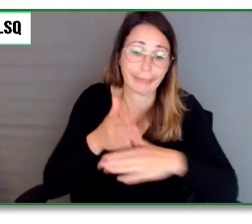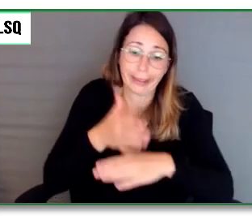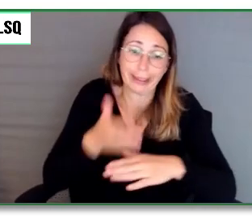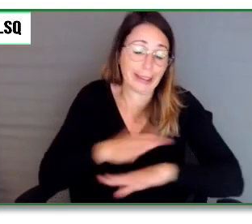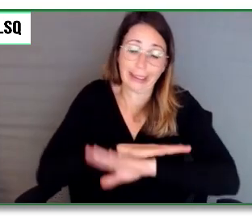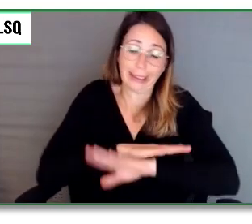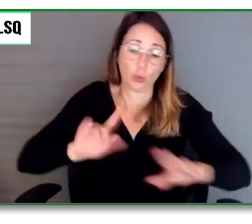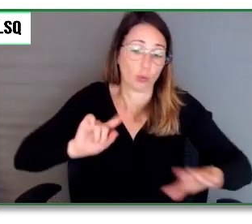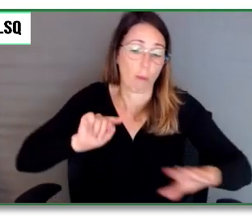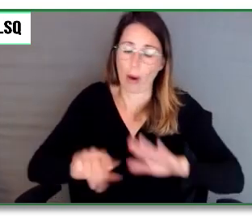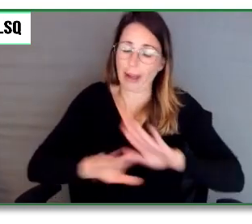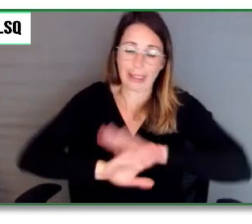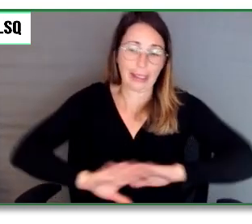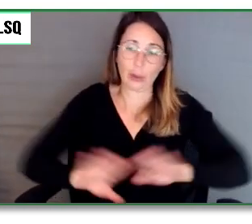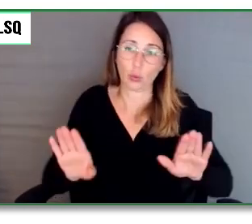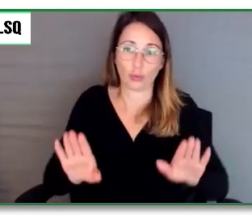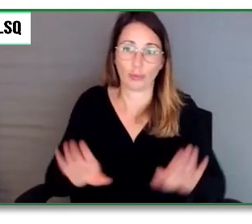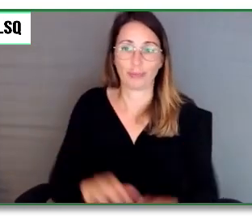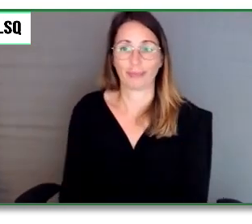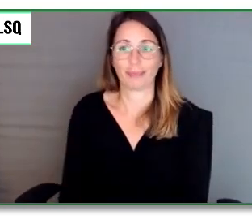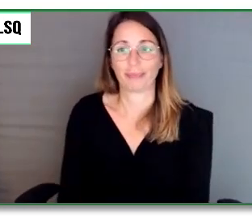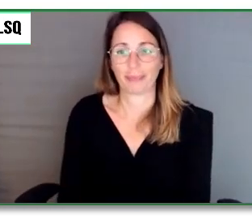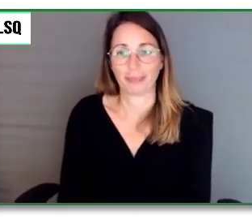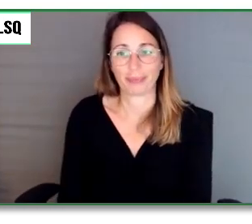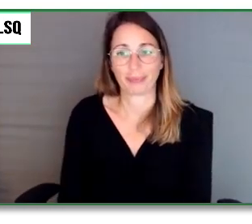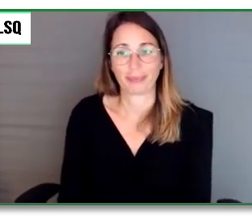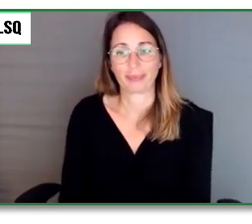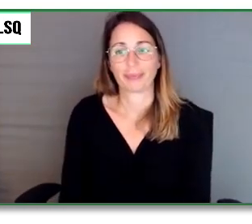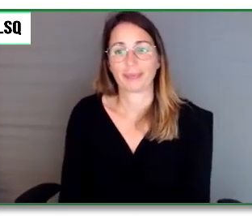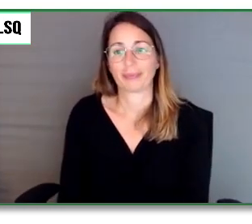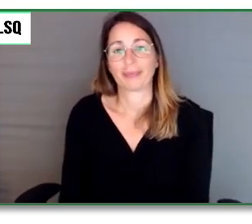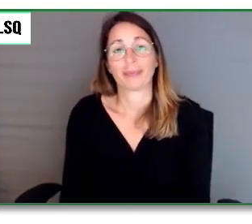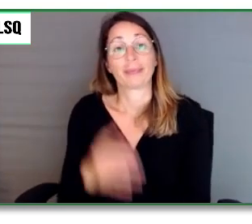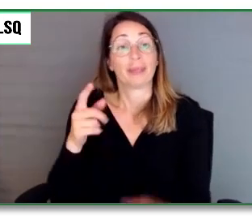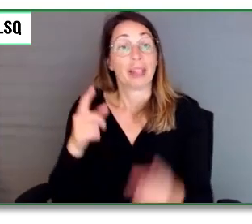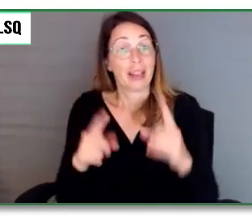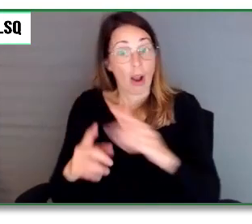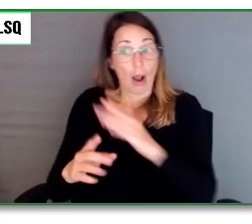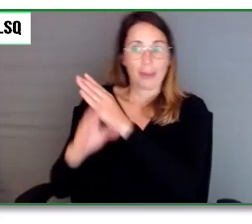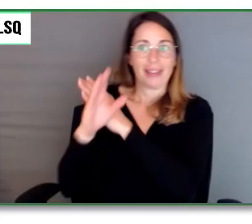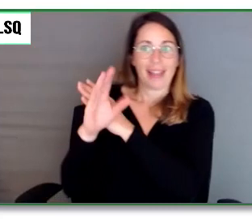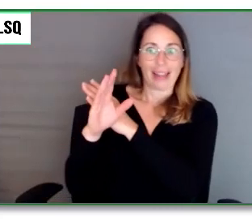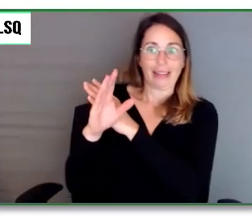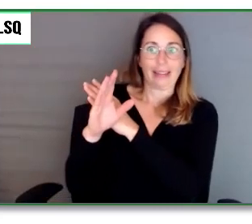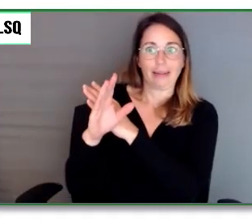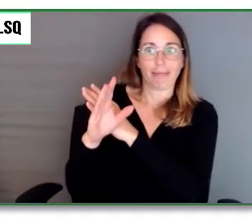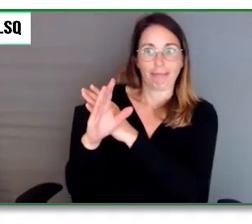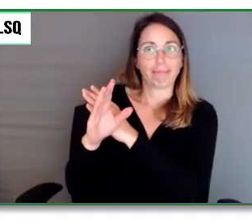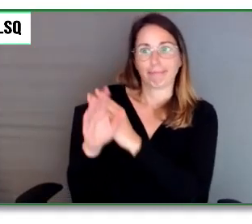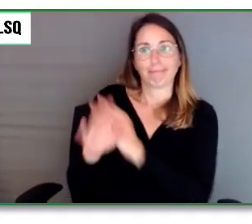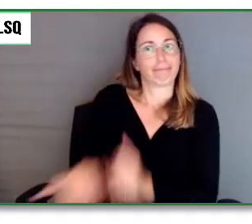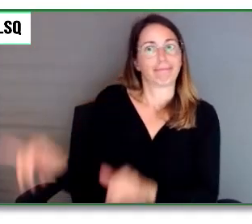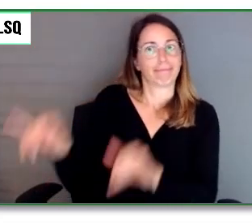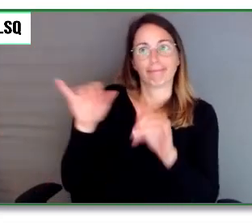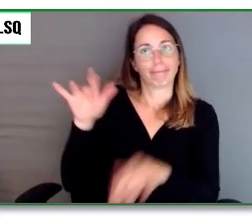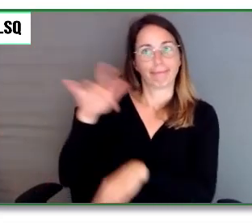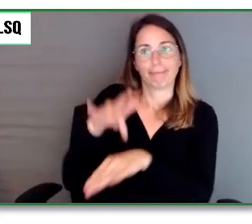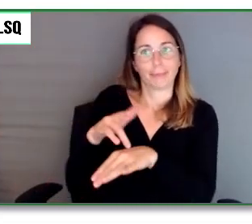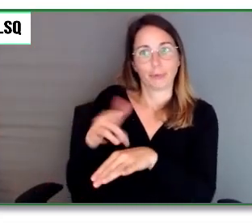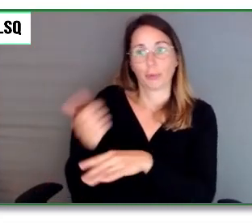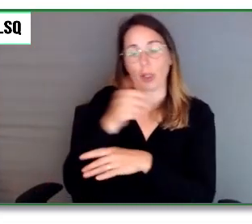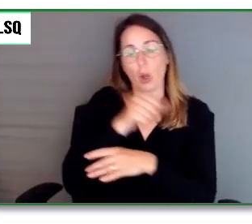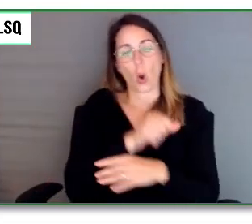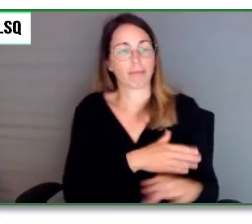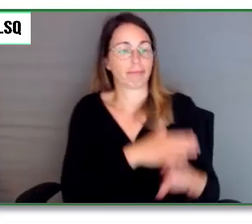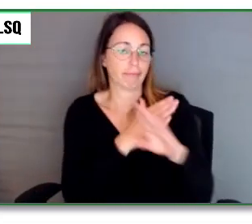obstacles sont là pour tous et d'autres obstacles sont des obstacles d'accessibilité. Prochaine diapo.